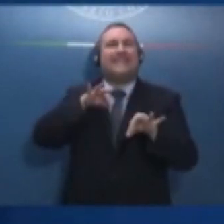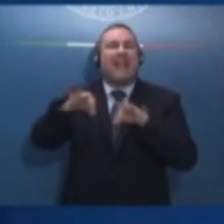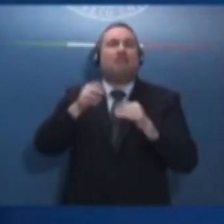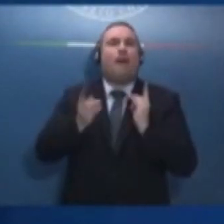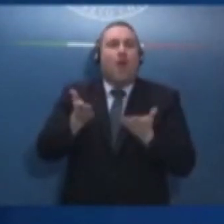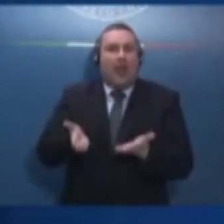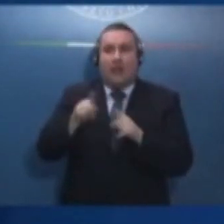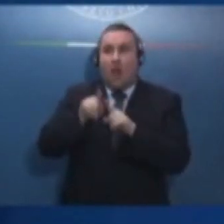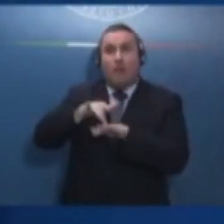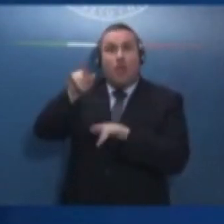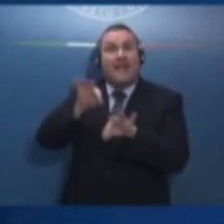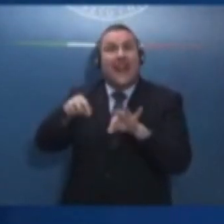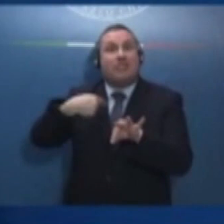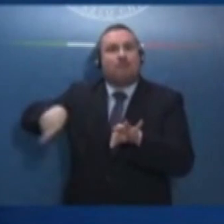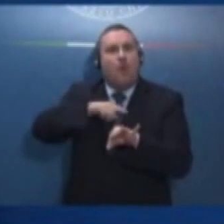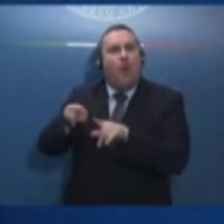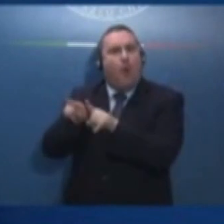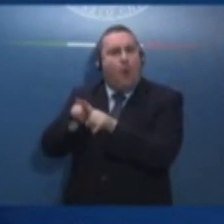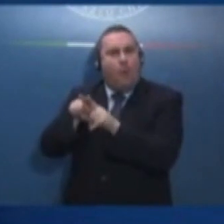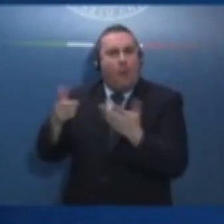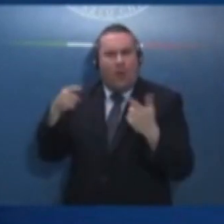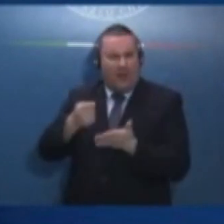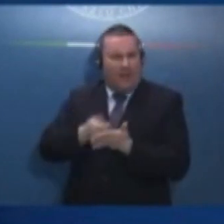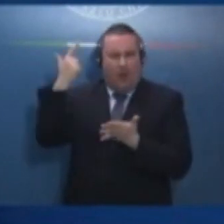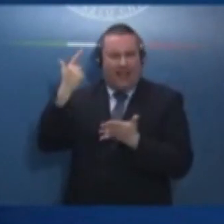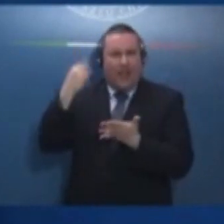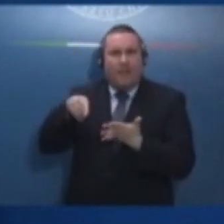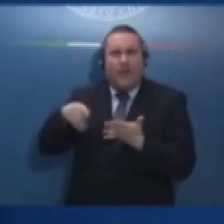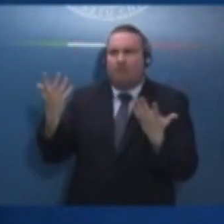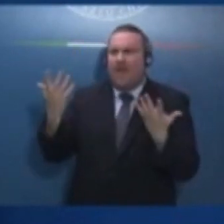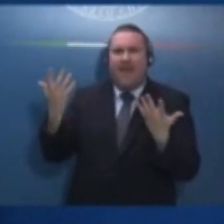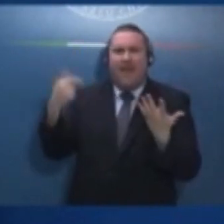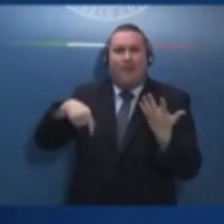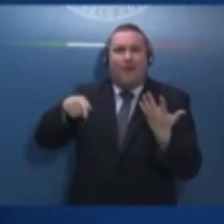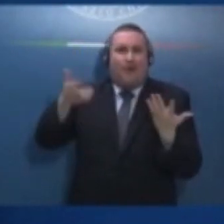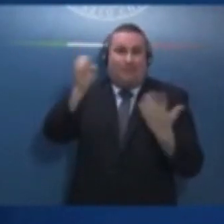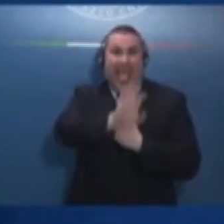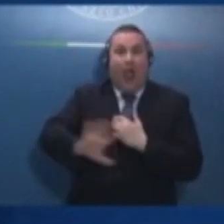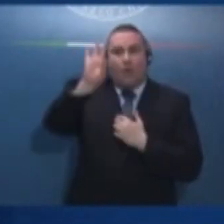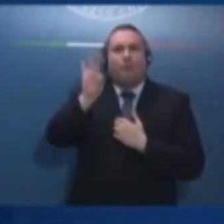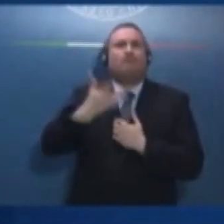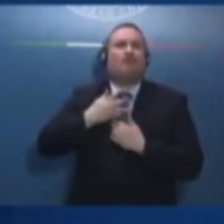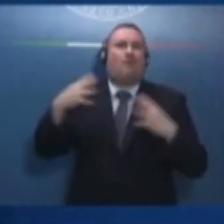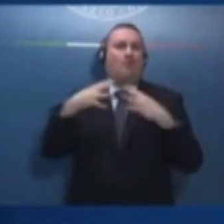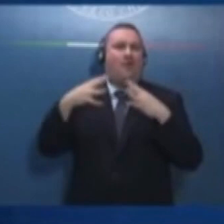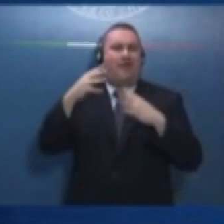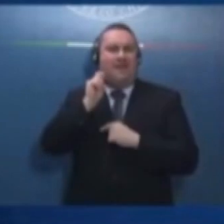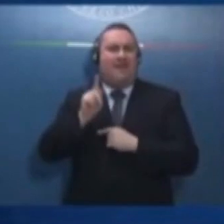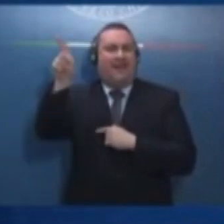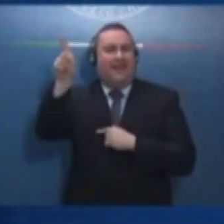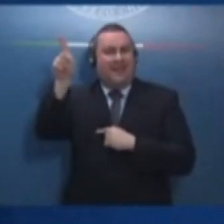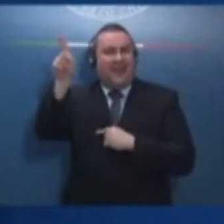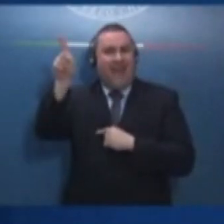sicurezza comune, che è tanto più importante nell'ambito di una guerra che si sta consumando nel cuore dell'Europa e ai diretti confini